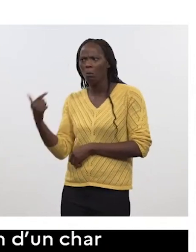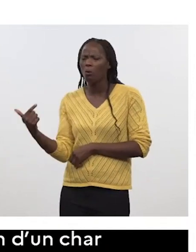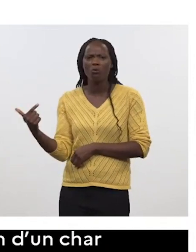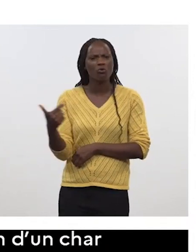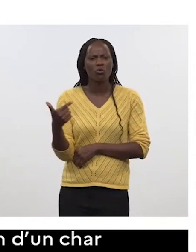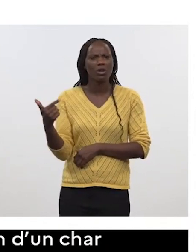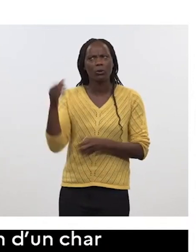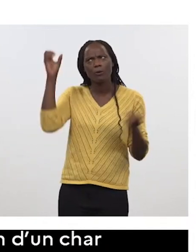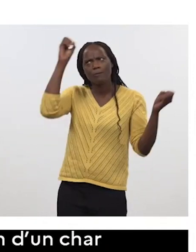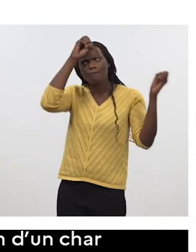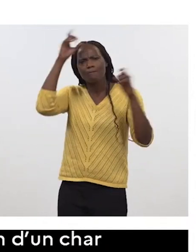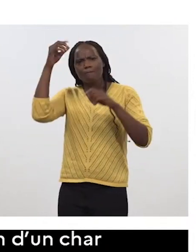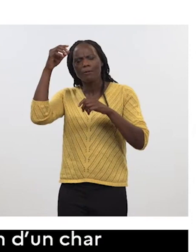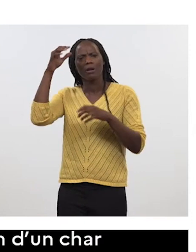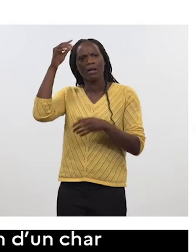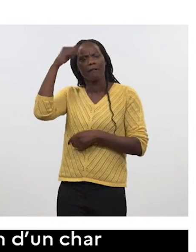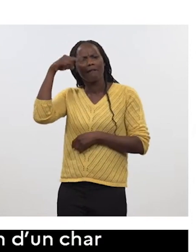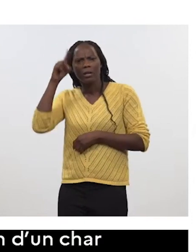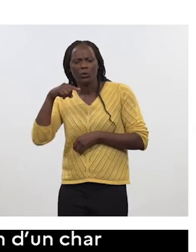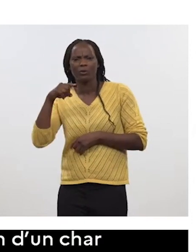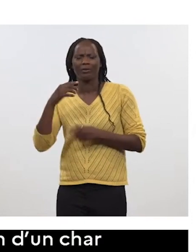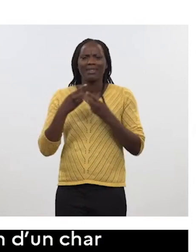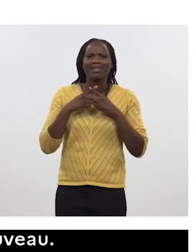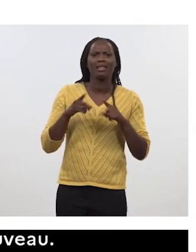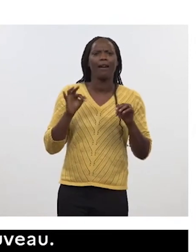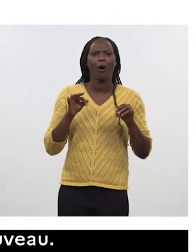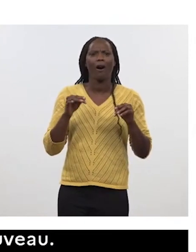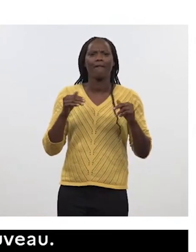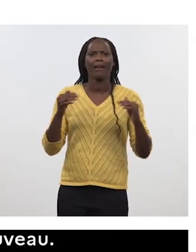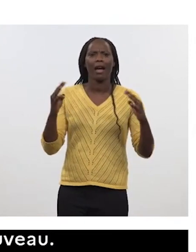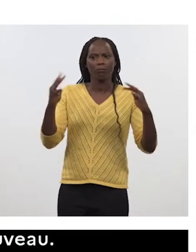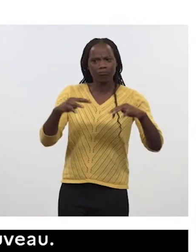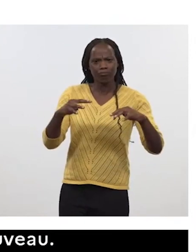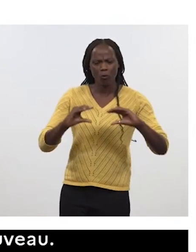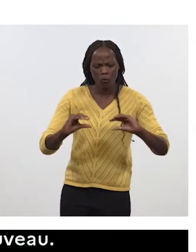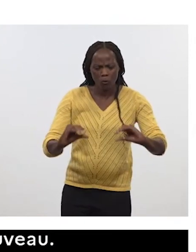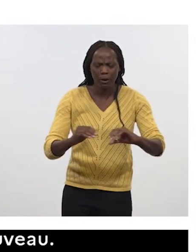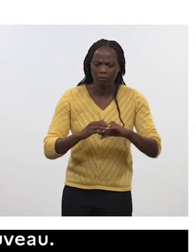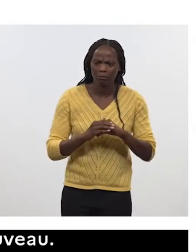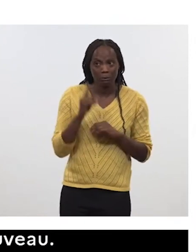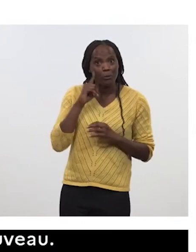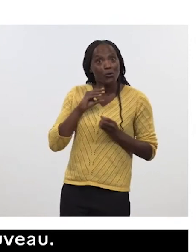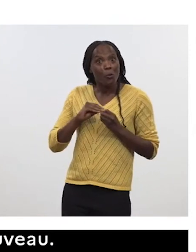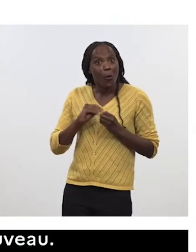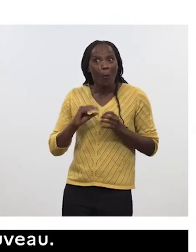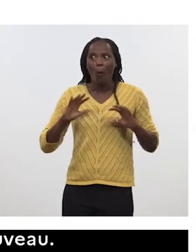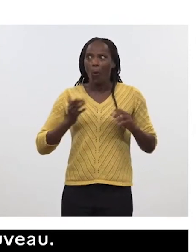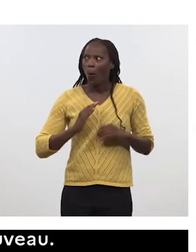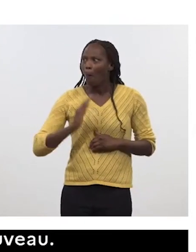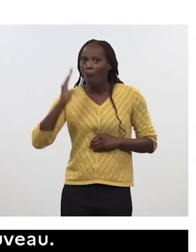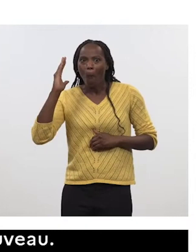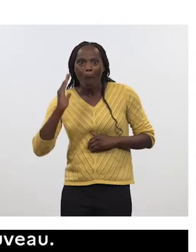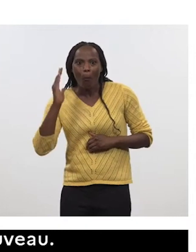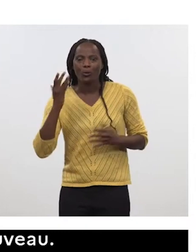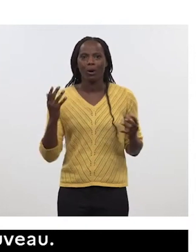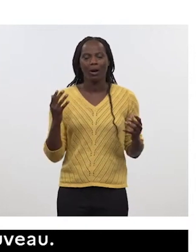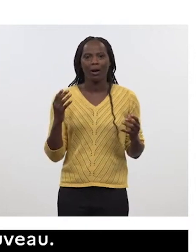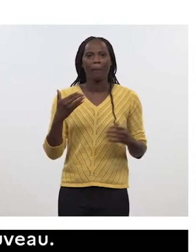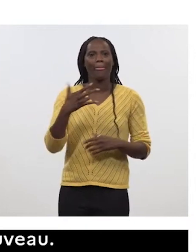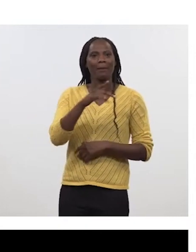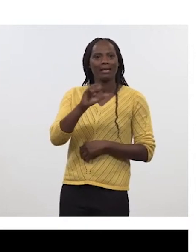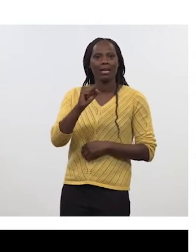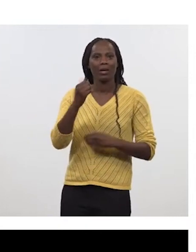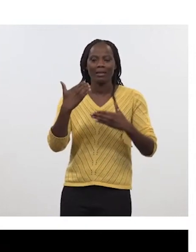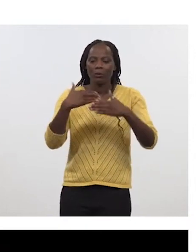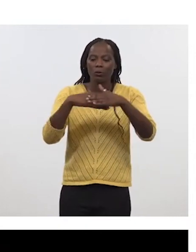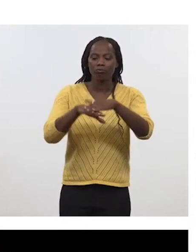terrestre. Et ma question est de savoir comment vous avez fait pour rapprocher, pour harmoniser les besoins capacitaires du MGSS